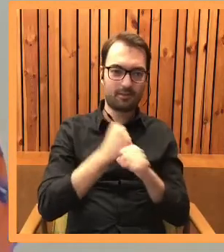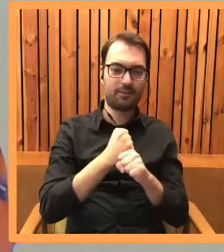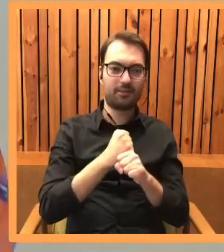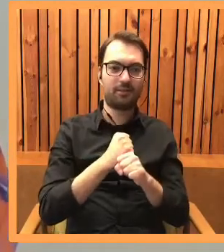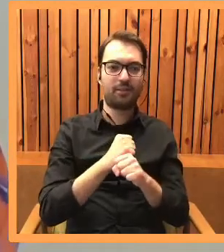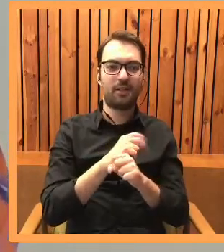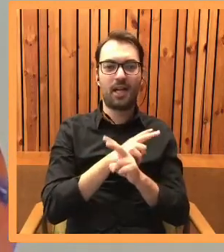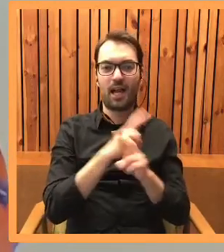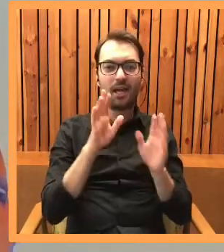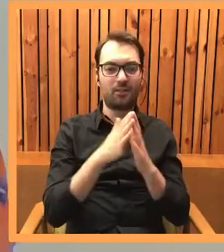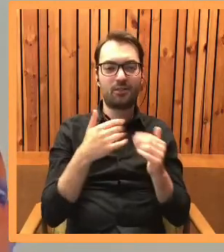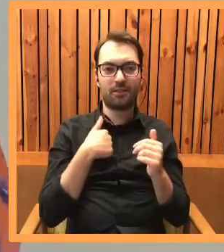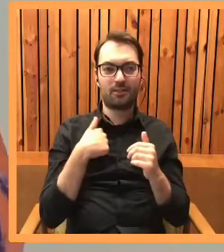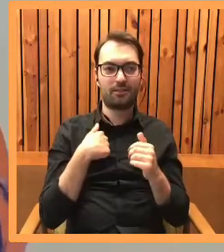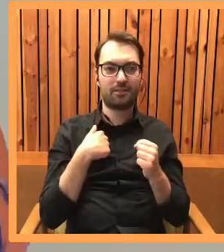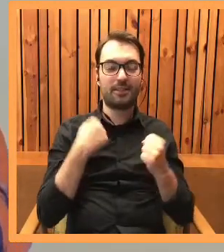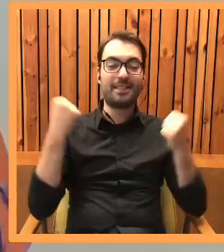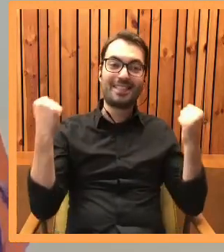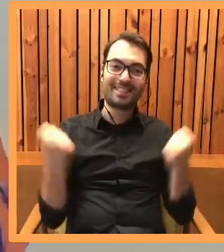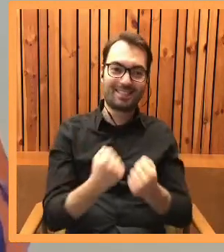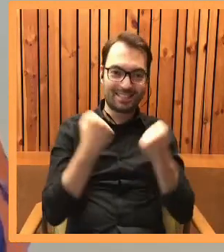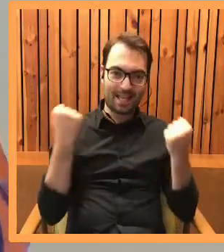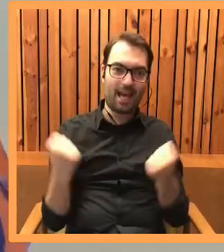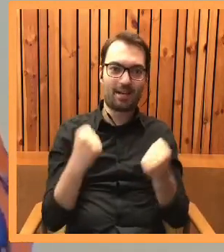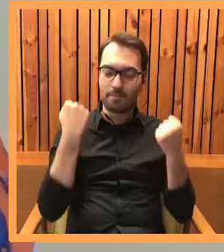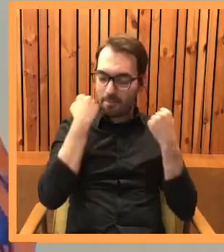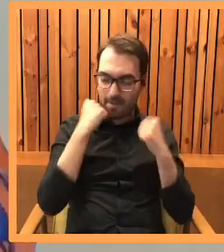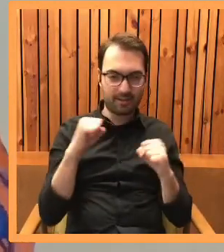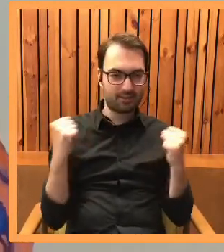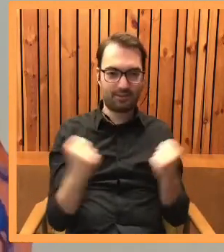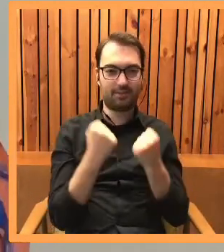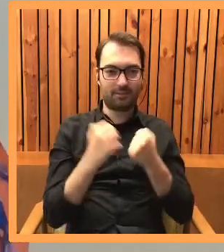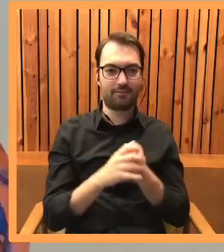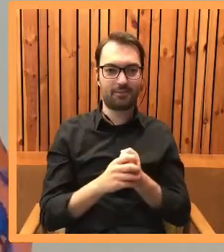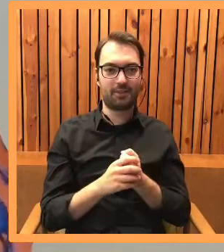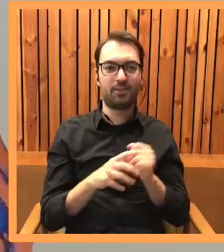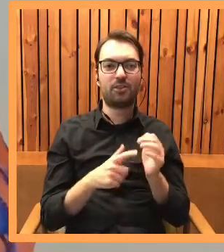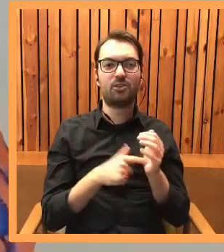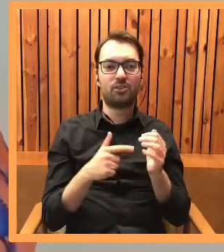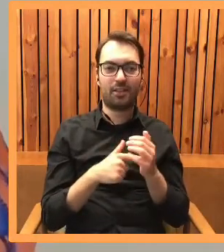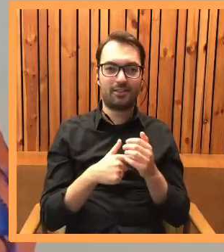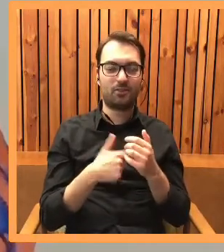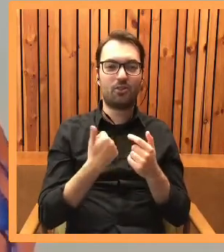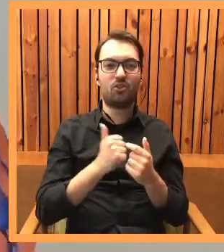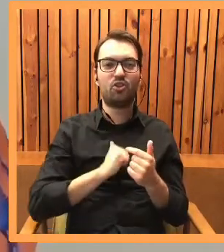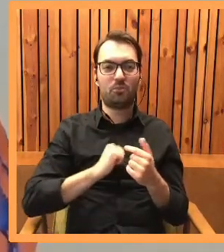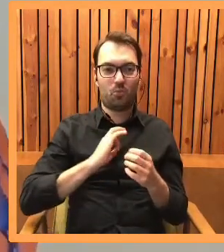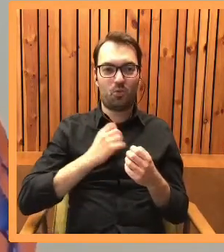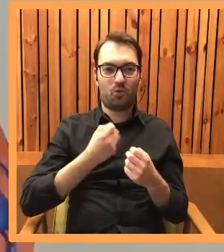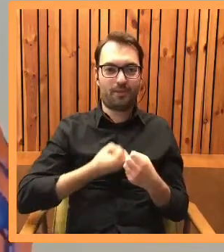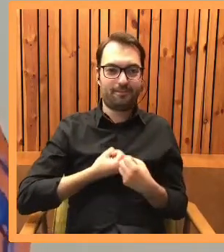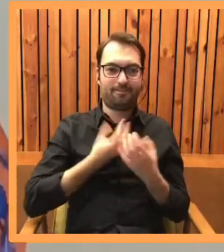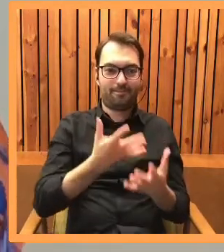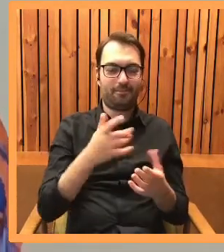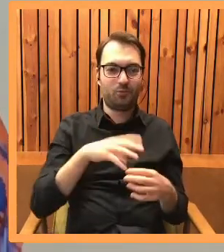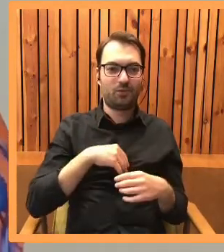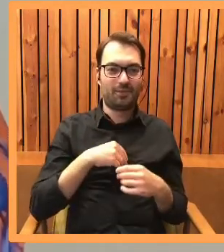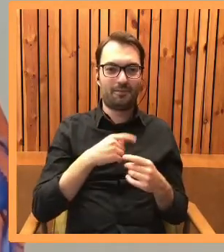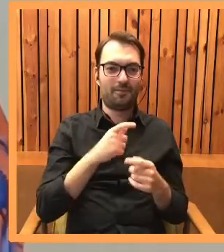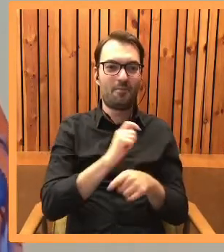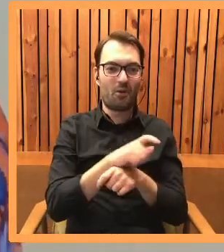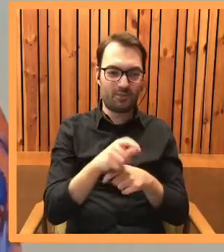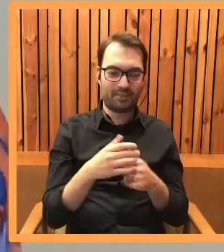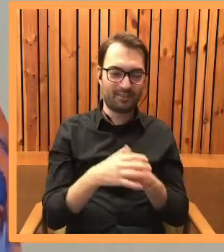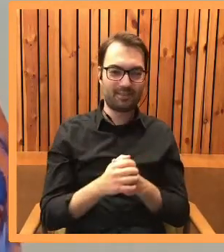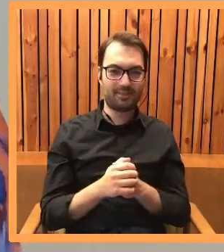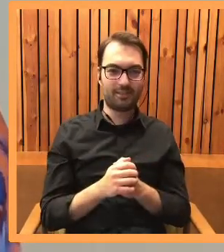nad każdą się bardzo, staram się ją pisząc, tak, i często oddaję cząstkę siebie. W związku z tym